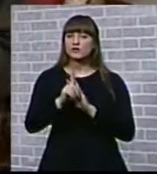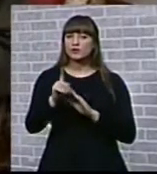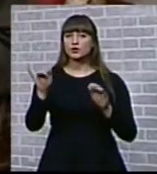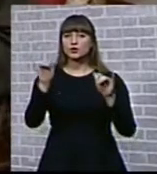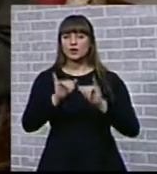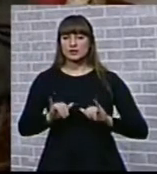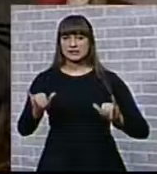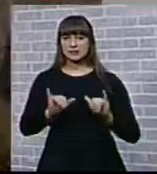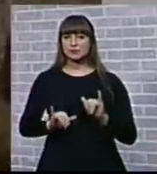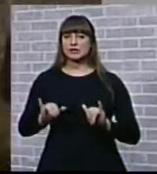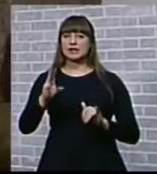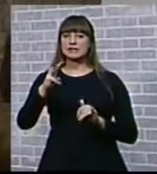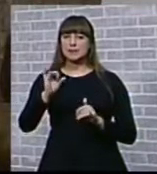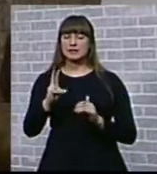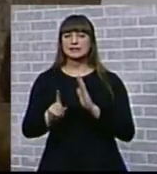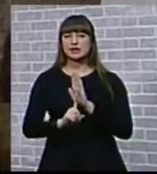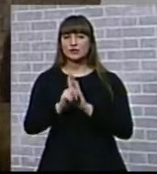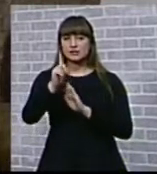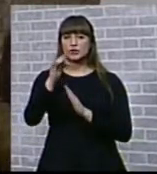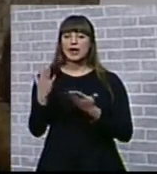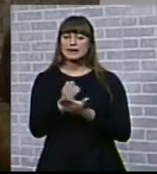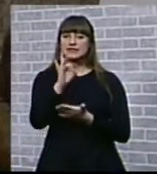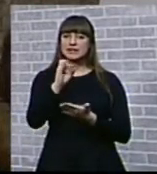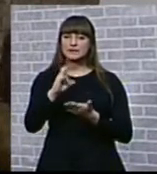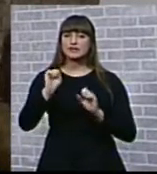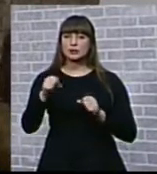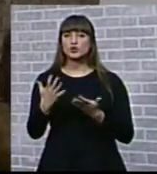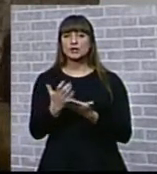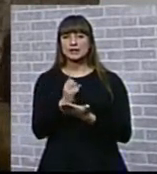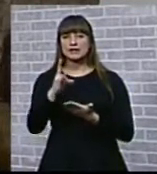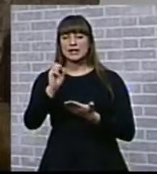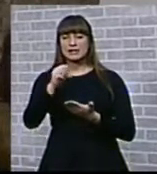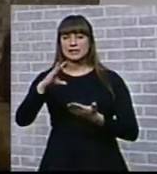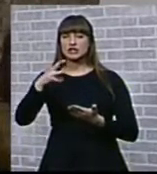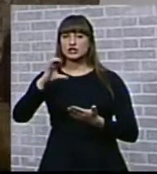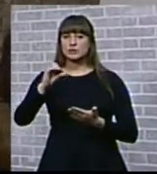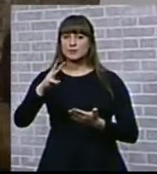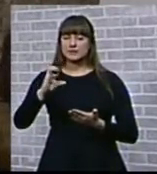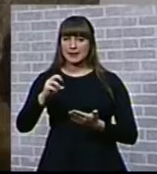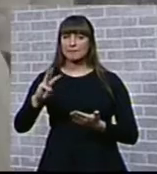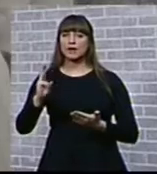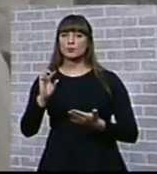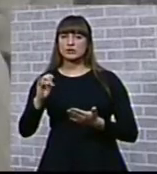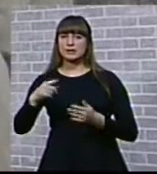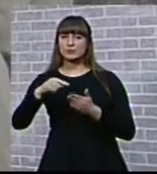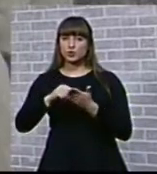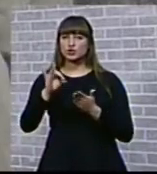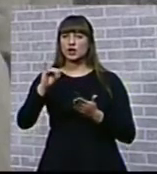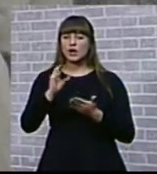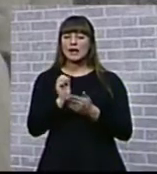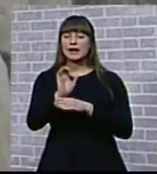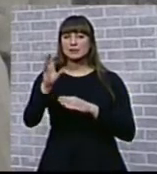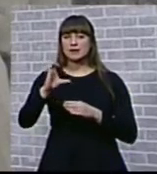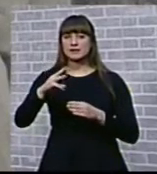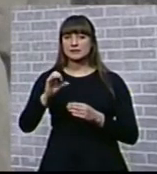на Самбекских высотах. Найти реквизиты для перечисления средств можно на сайте самбекмузеум.ру или отправить смс на номер